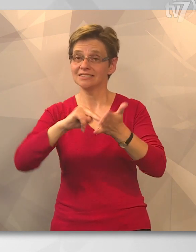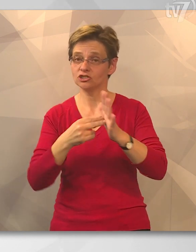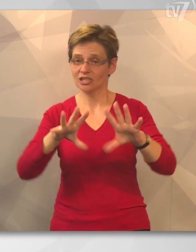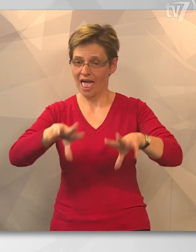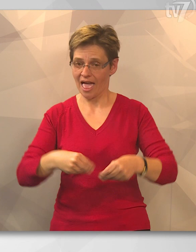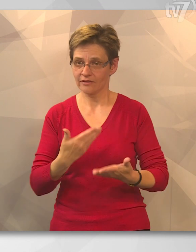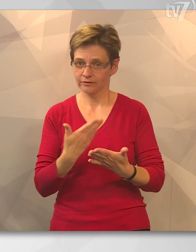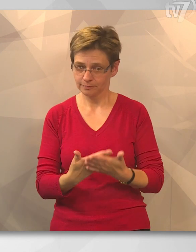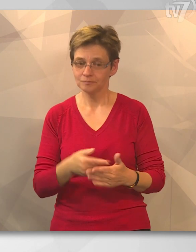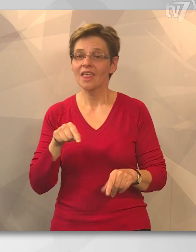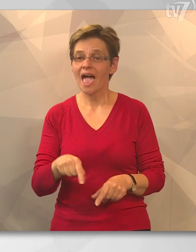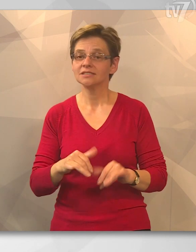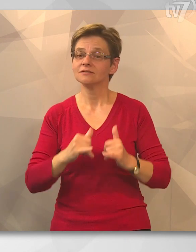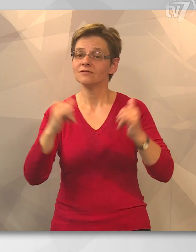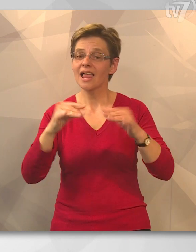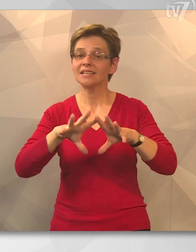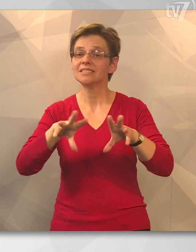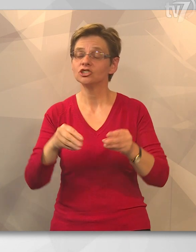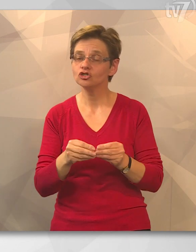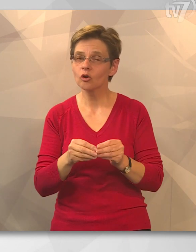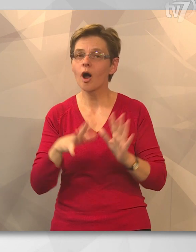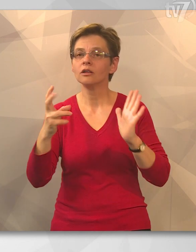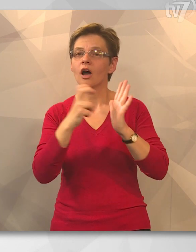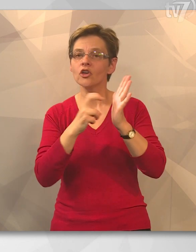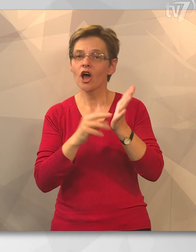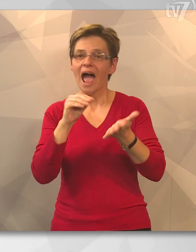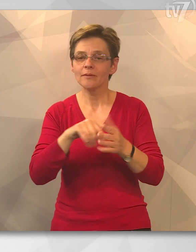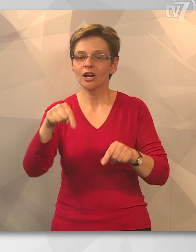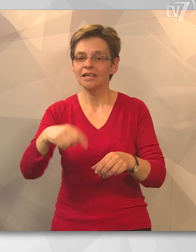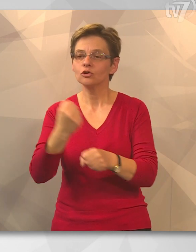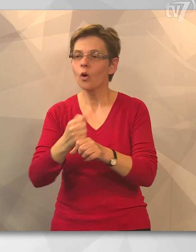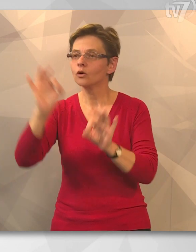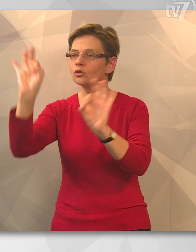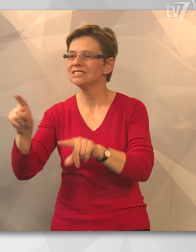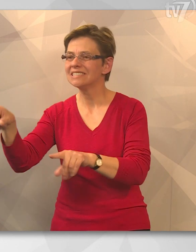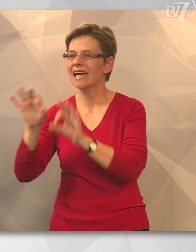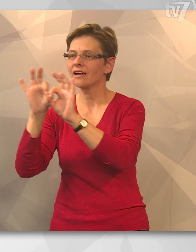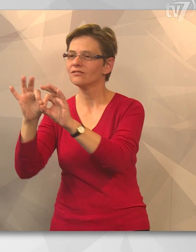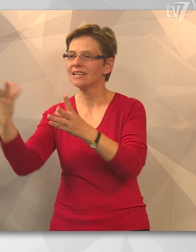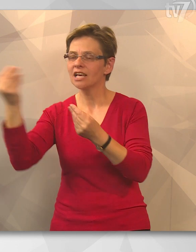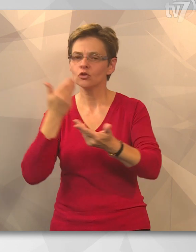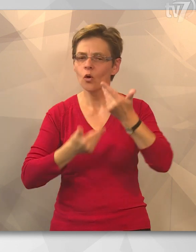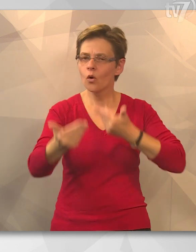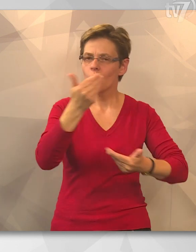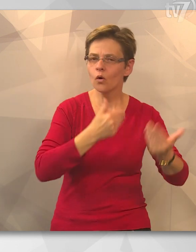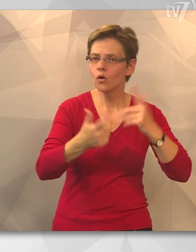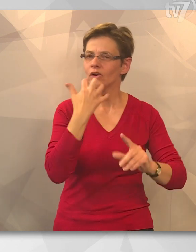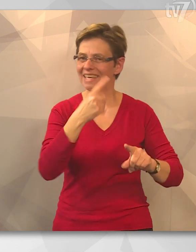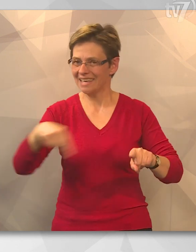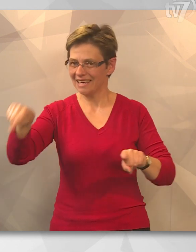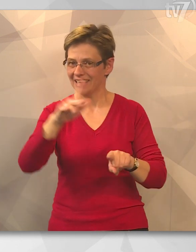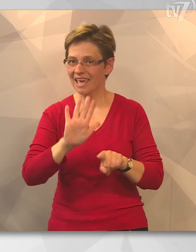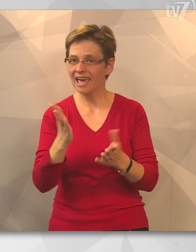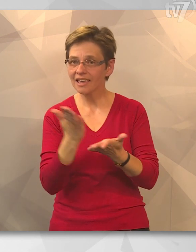fejlesztési csomag is. Ez a fejlesztési csomag nagyon nagy arányban az itt dolgozó cégek vezetőinek igényén